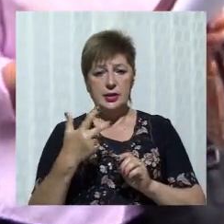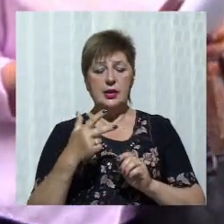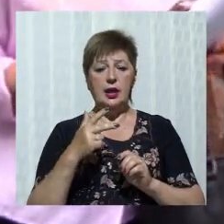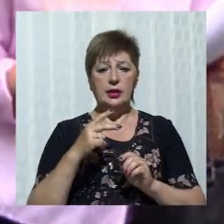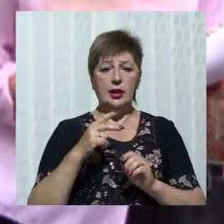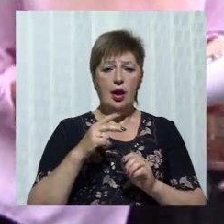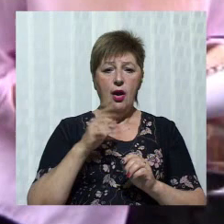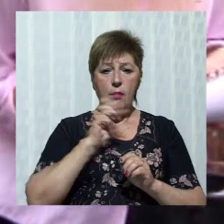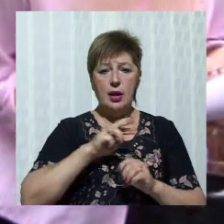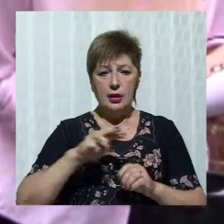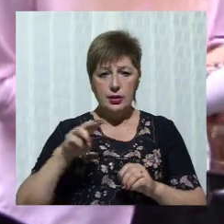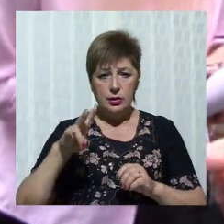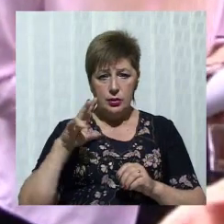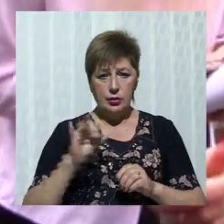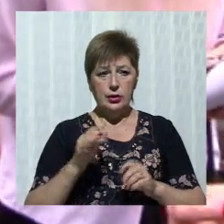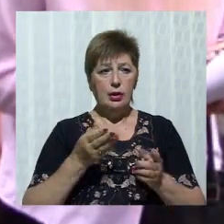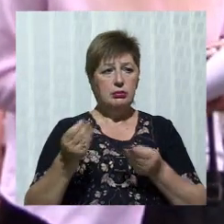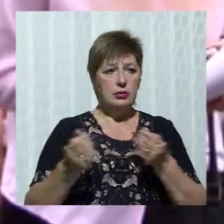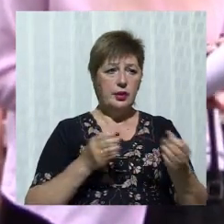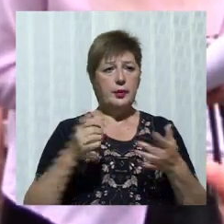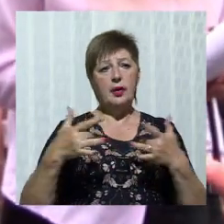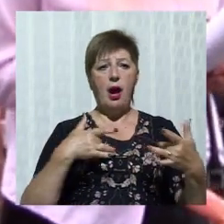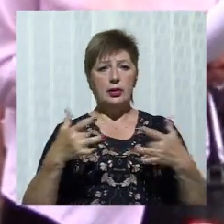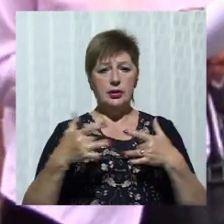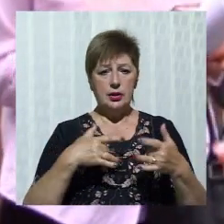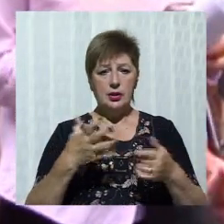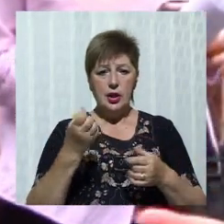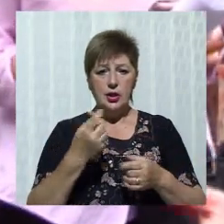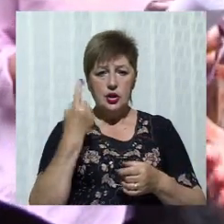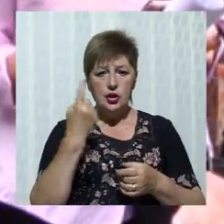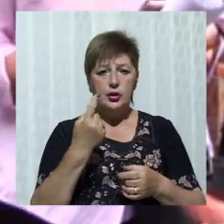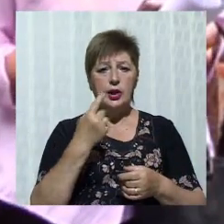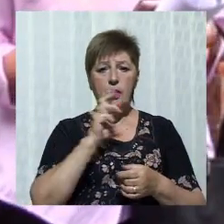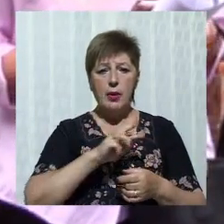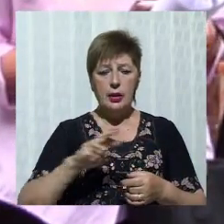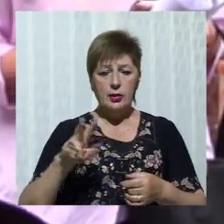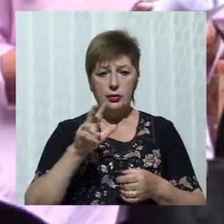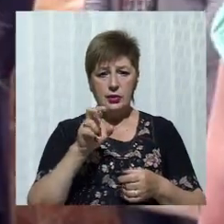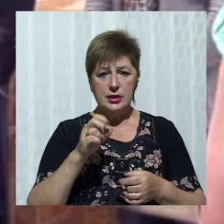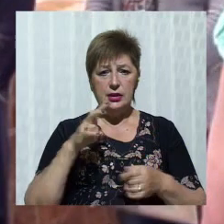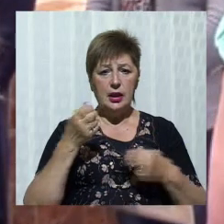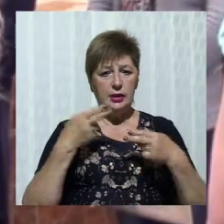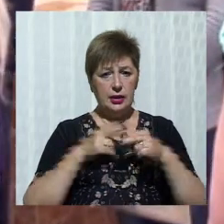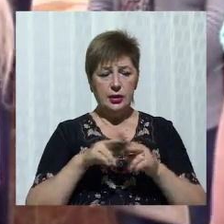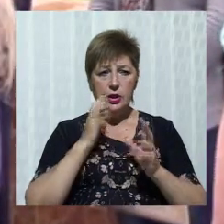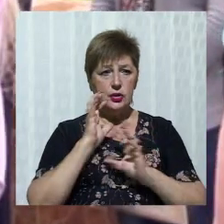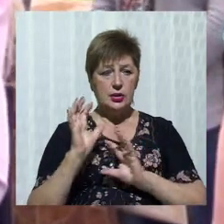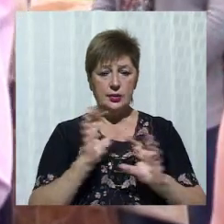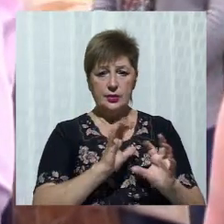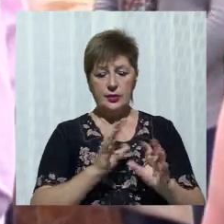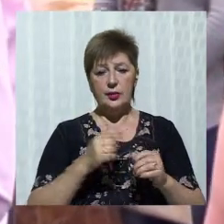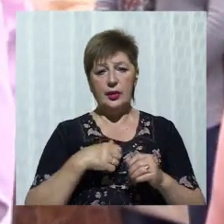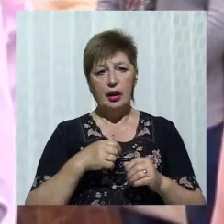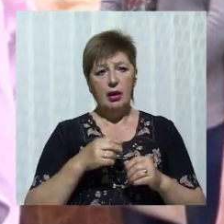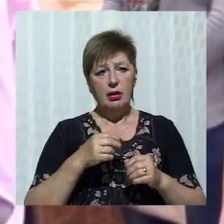послуг артистів української естради. «Ще мільйон триста на технічне забезпечення. Пріоритетом має бути все ж